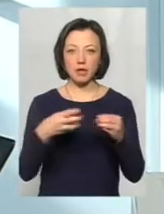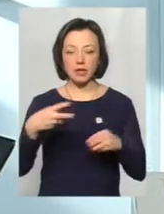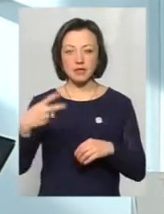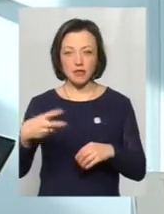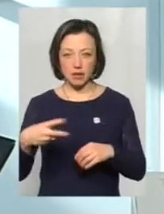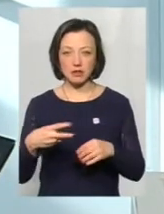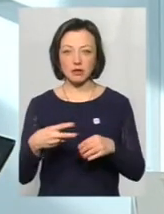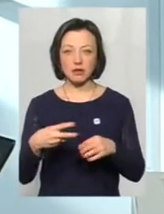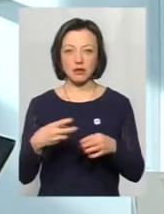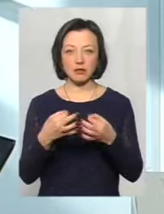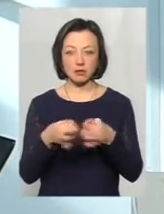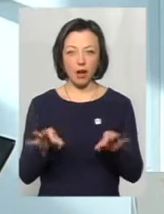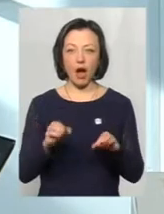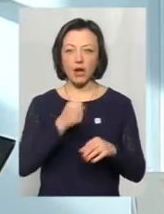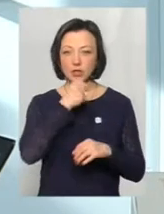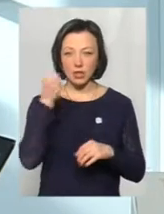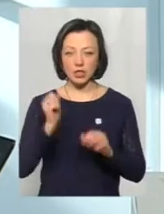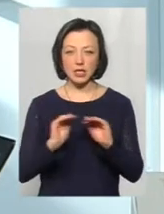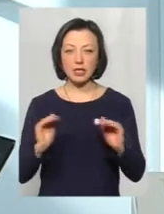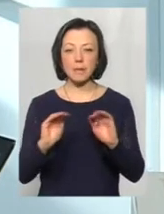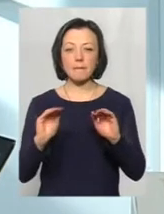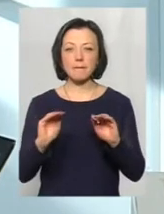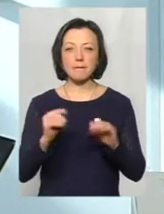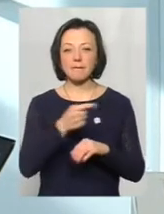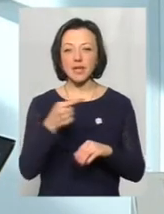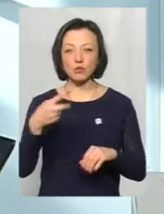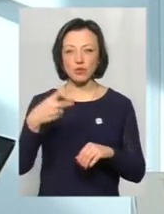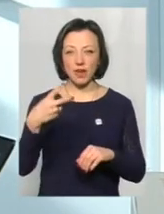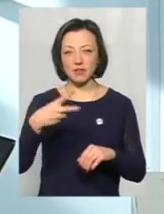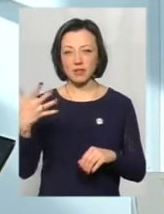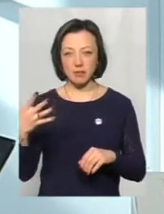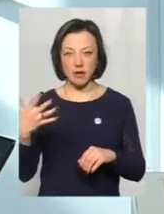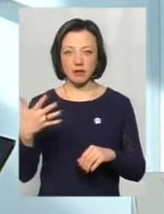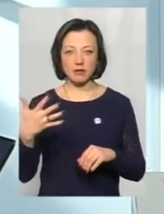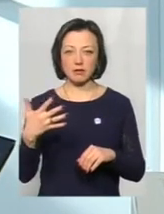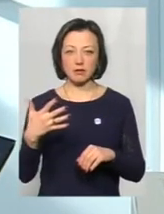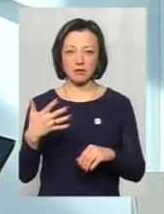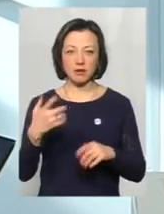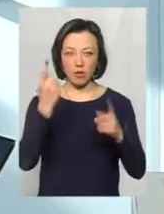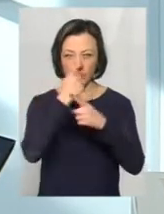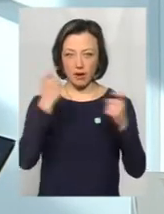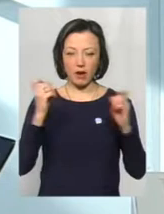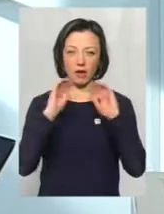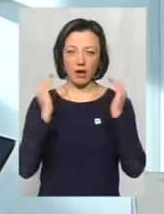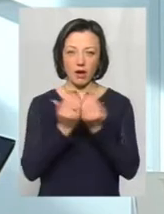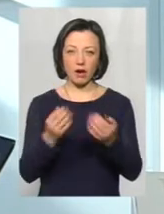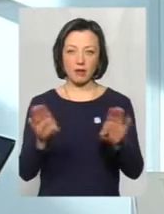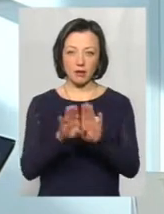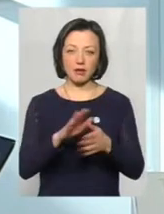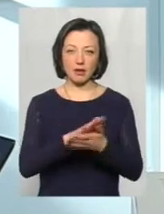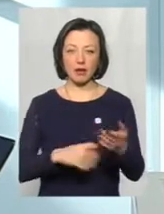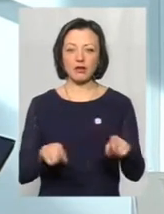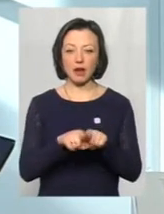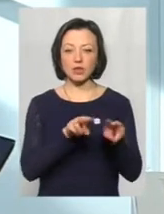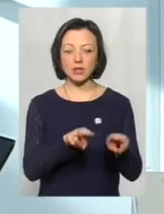а старші школярі вже нижче 20-25 градусів, тоді вже об'являють карантин і так далі. Також